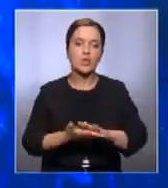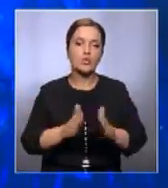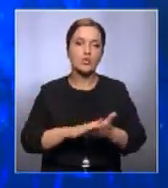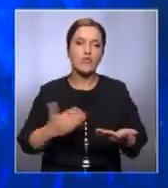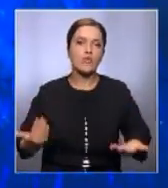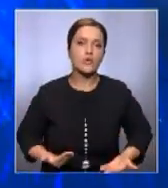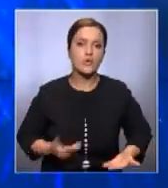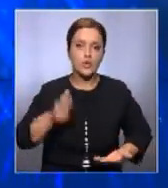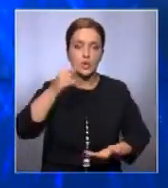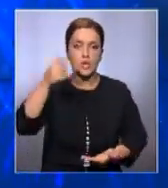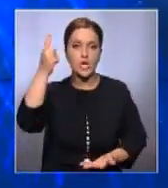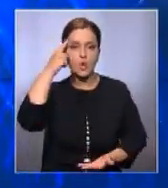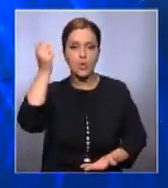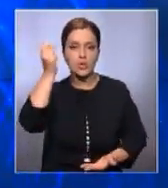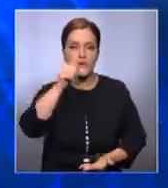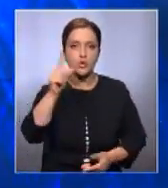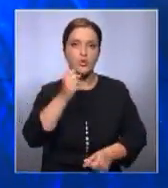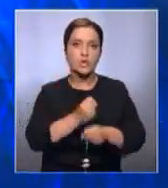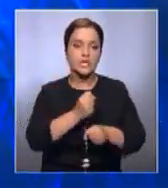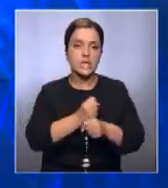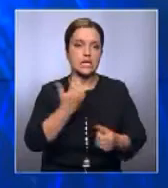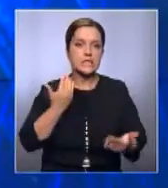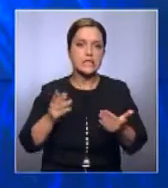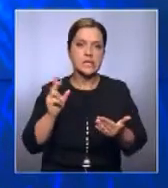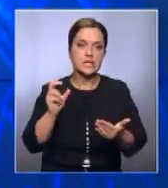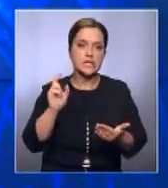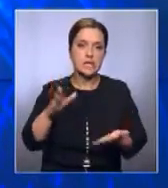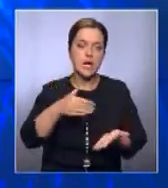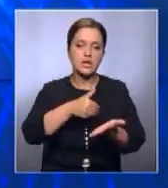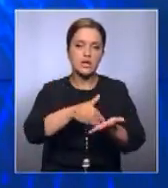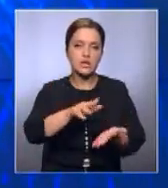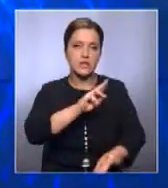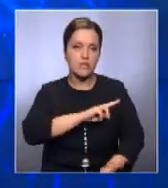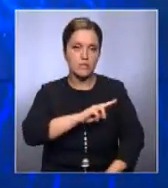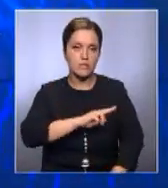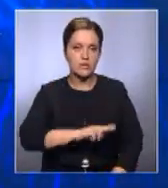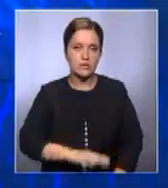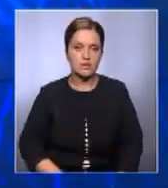новоселы, и заодно узнал, что делать, если КСК отказывается работать.